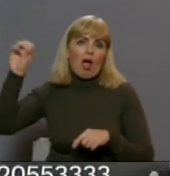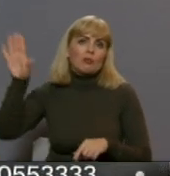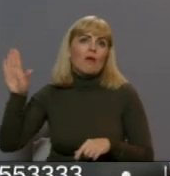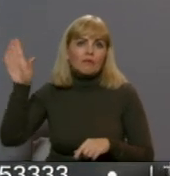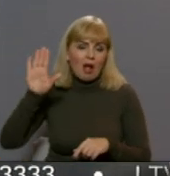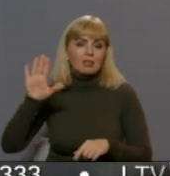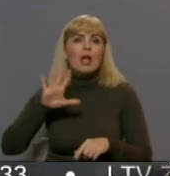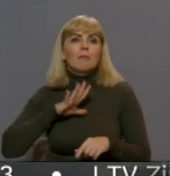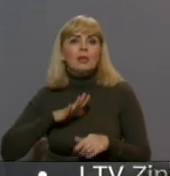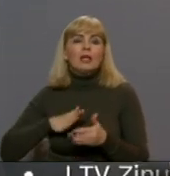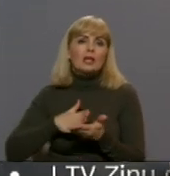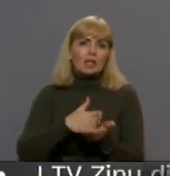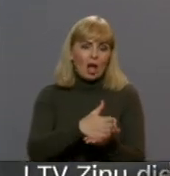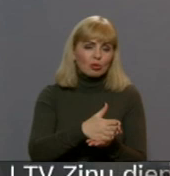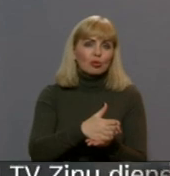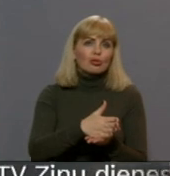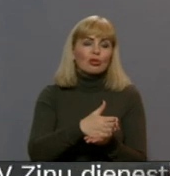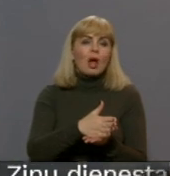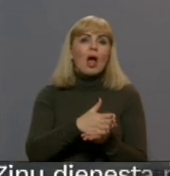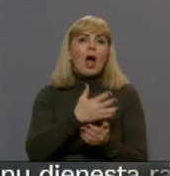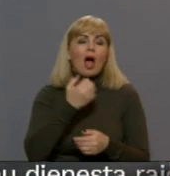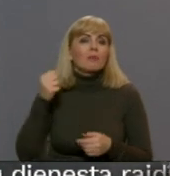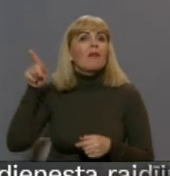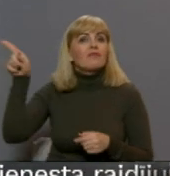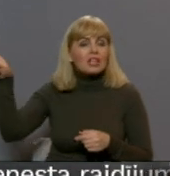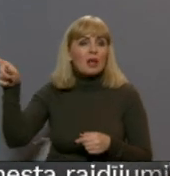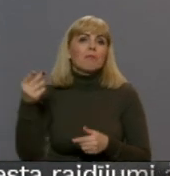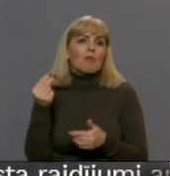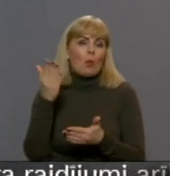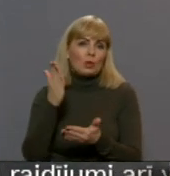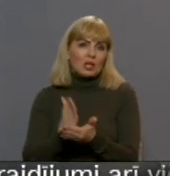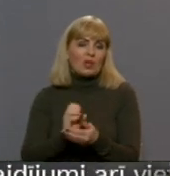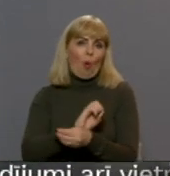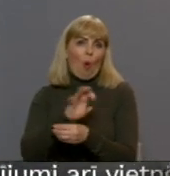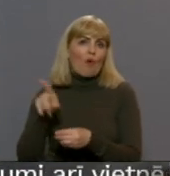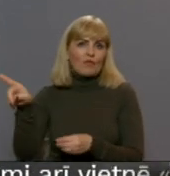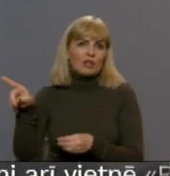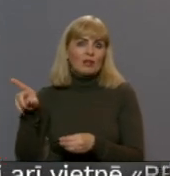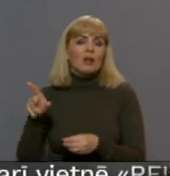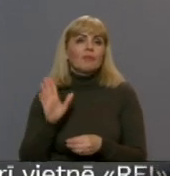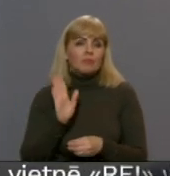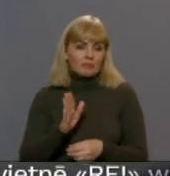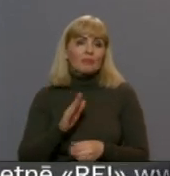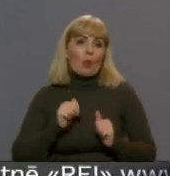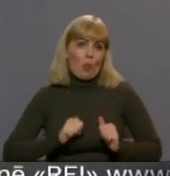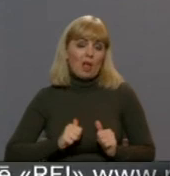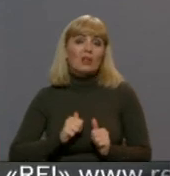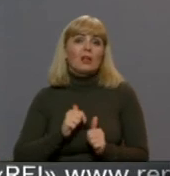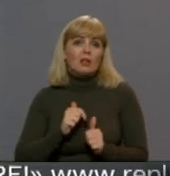grīzušies, ka paņemt atpakaļ, ka viņiem tomēr resursi un Covid naudas ir daudz nopietnāki. Būsim godīgi,